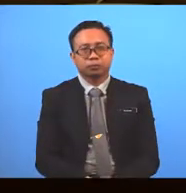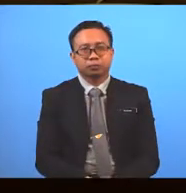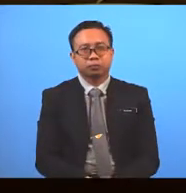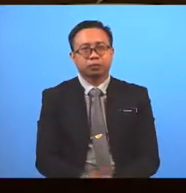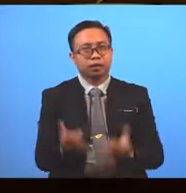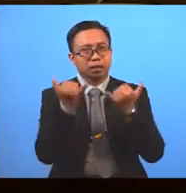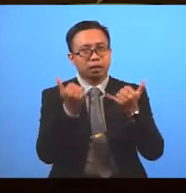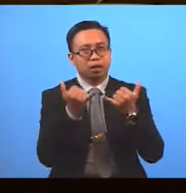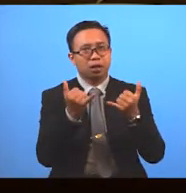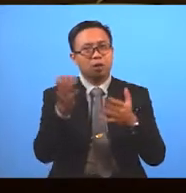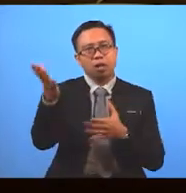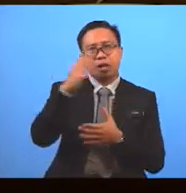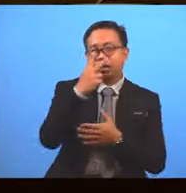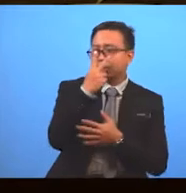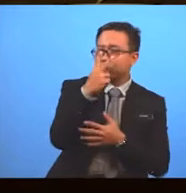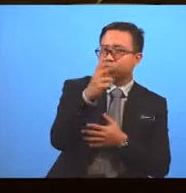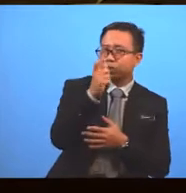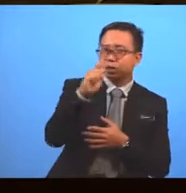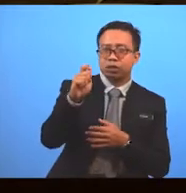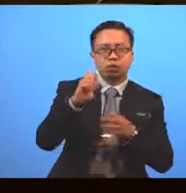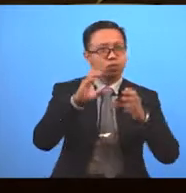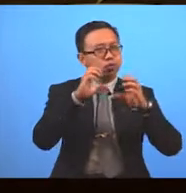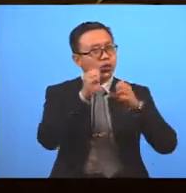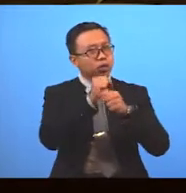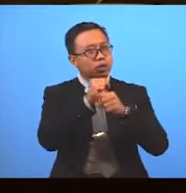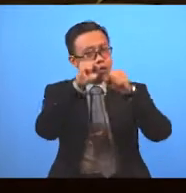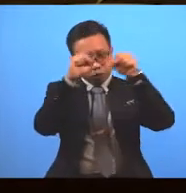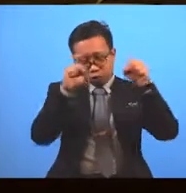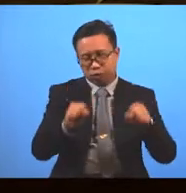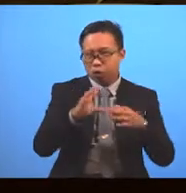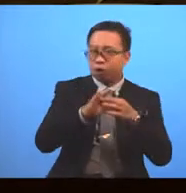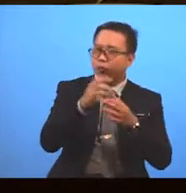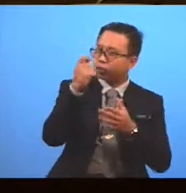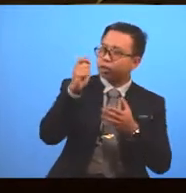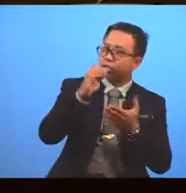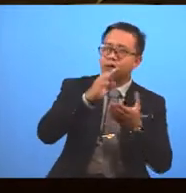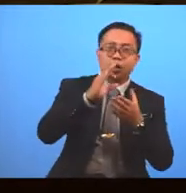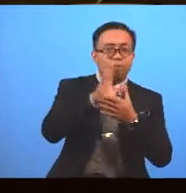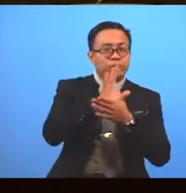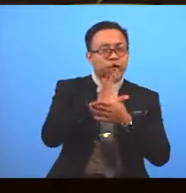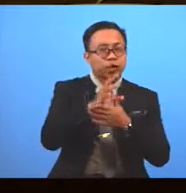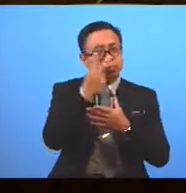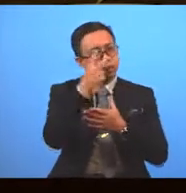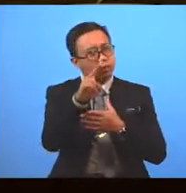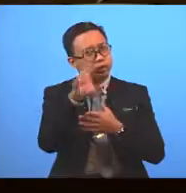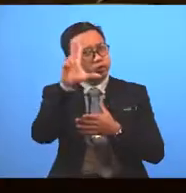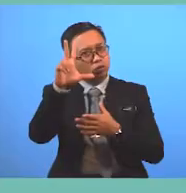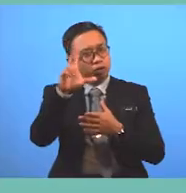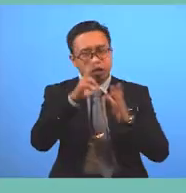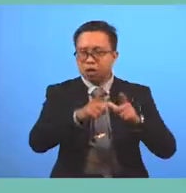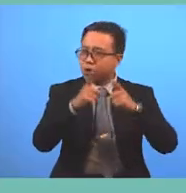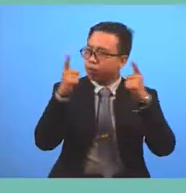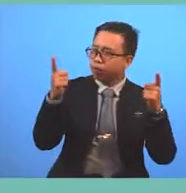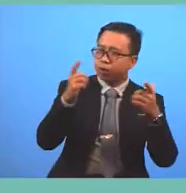Now, let's see the structure of the film review It should consist of 3 different parts